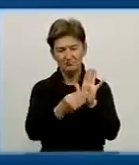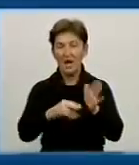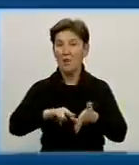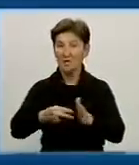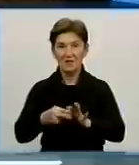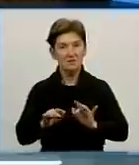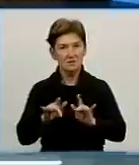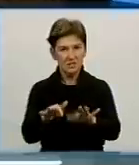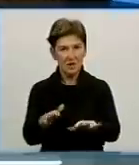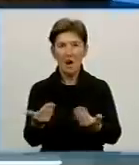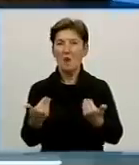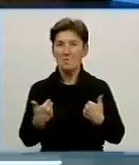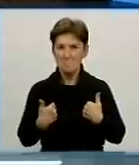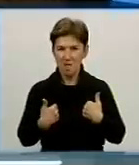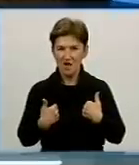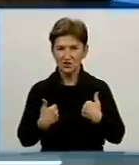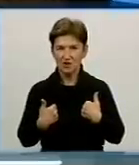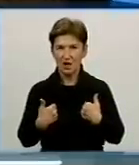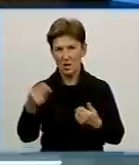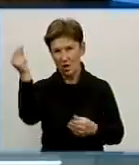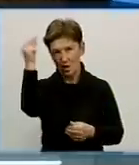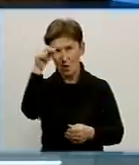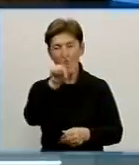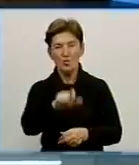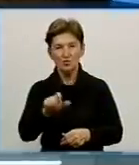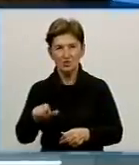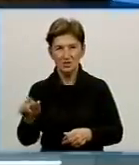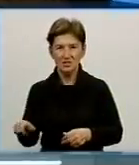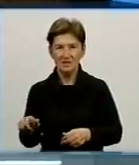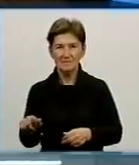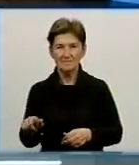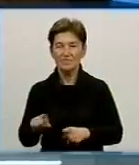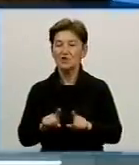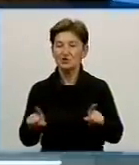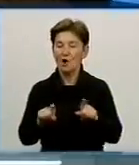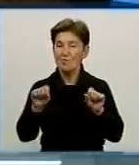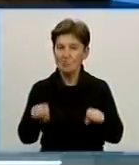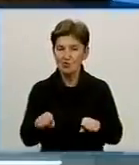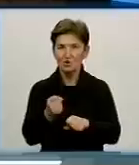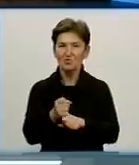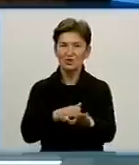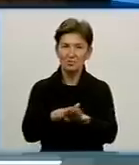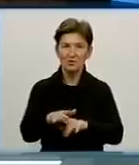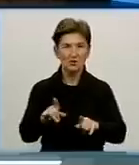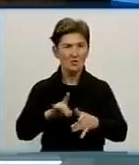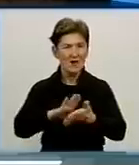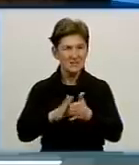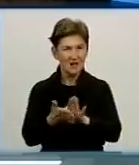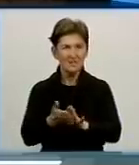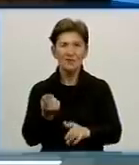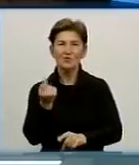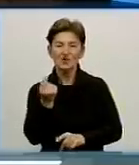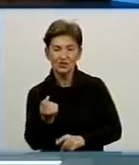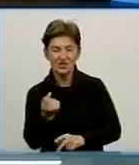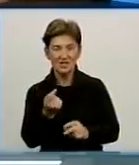що ж ми, учні, наша громадськість, громадськість мікрорайону, що ми можемо зробити, щоб цей стан хоч трішки змінити?